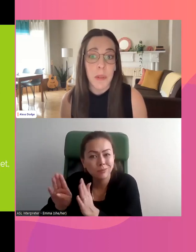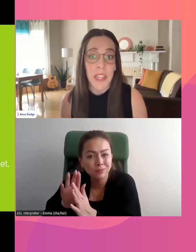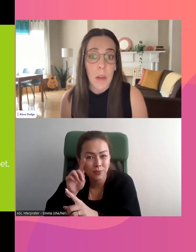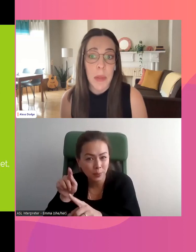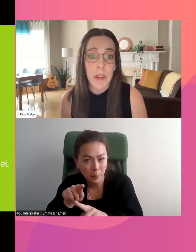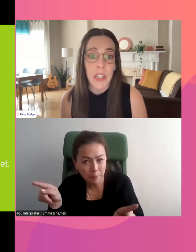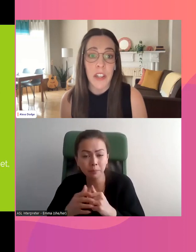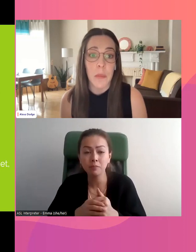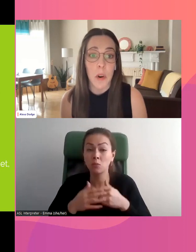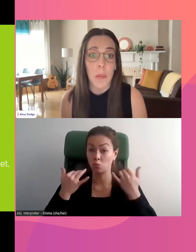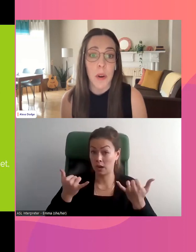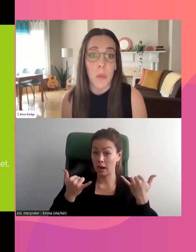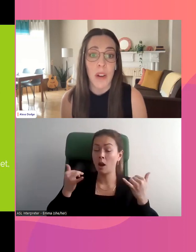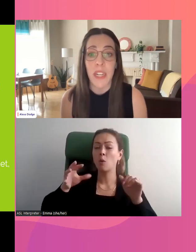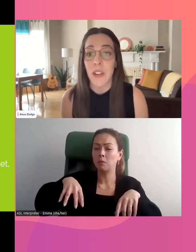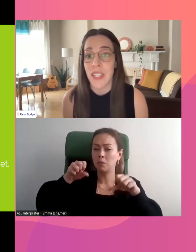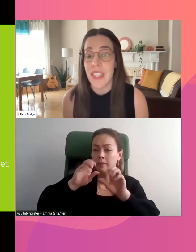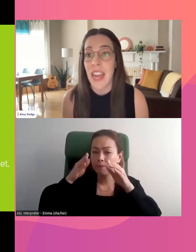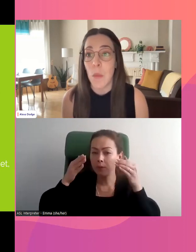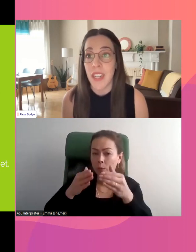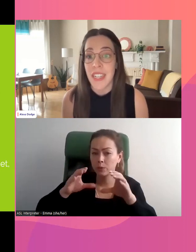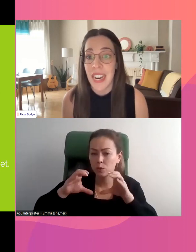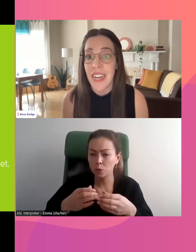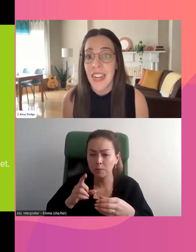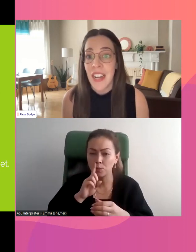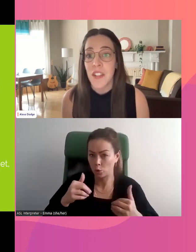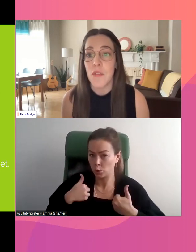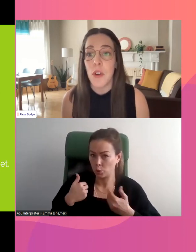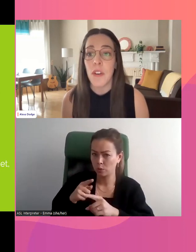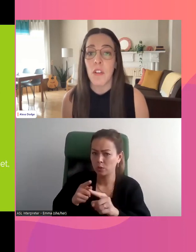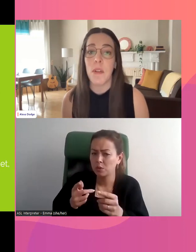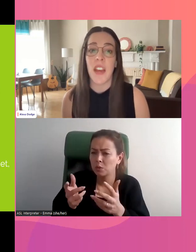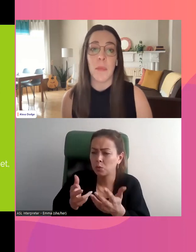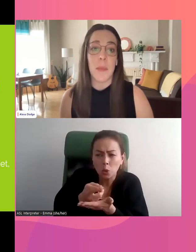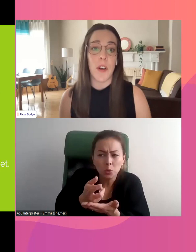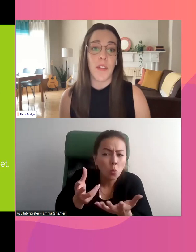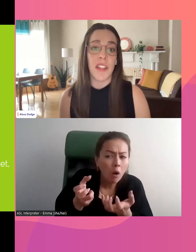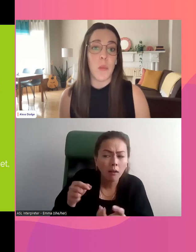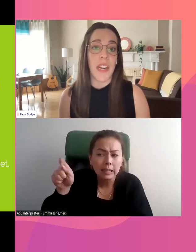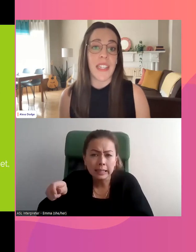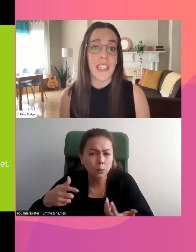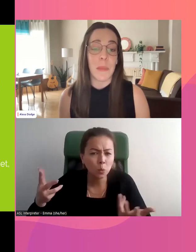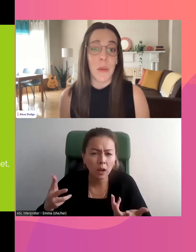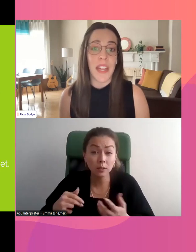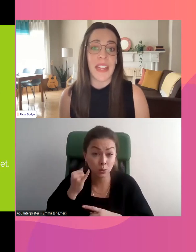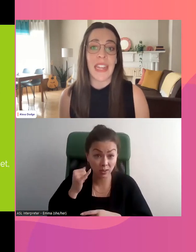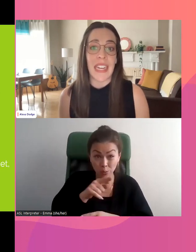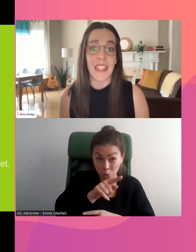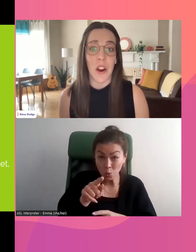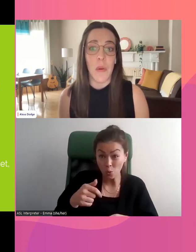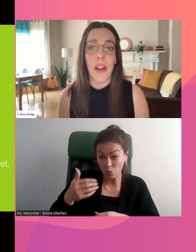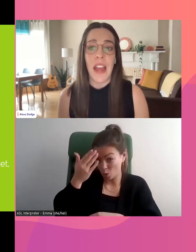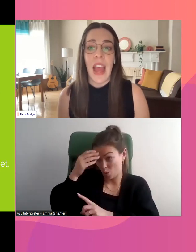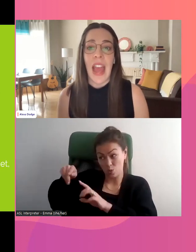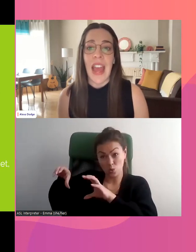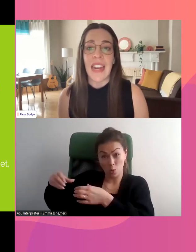l'adresse à l'écran. Nous tenons présentement des groupes de discussion avec les jeunes pour apprendre de quelles ressources ils ont